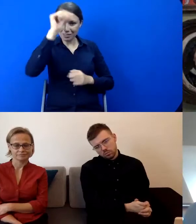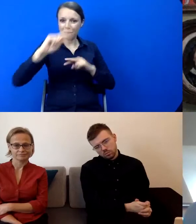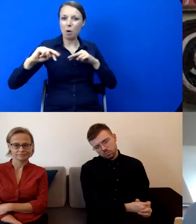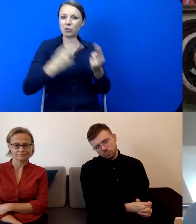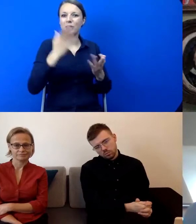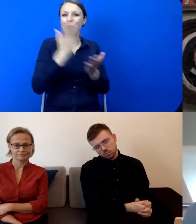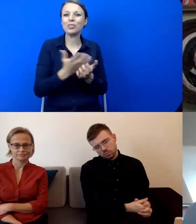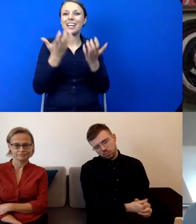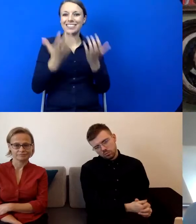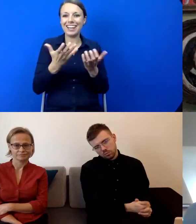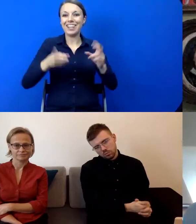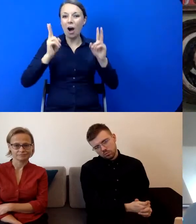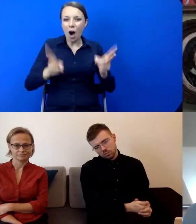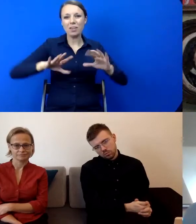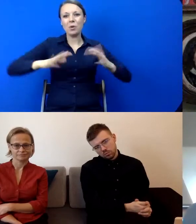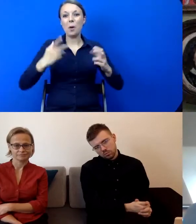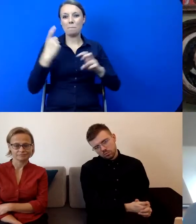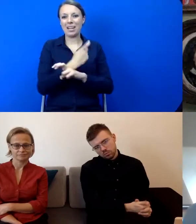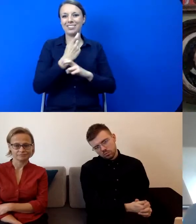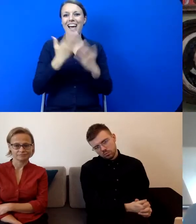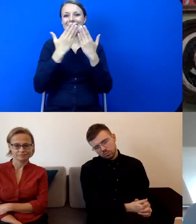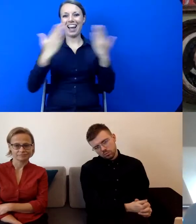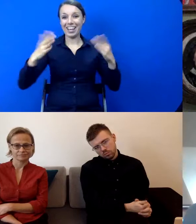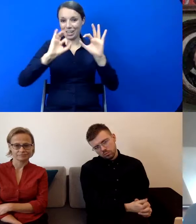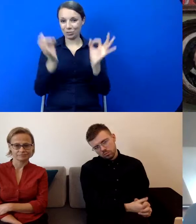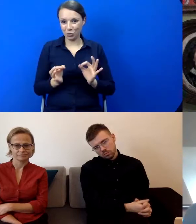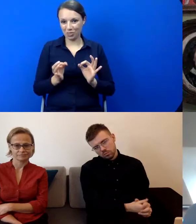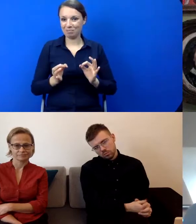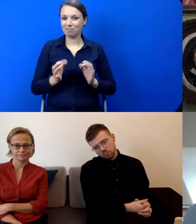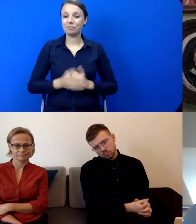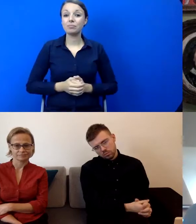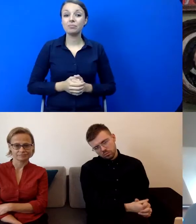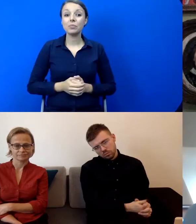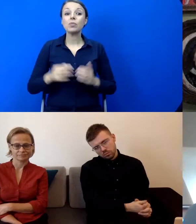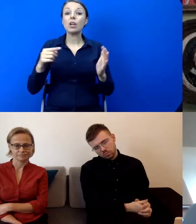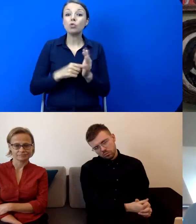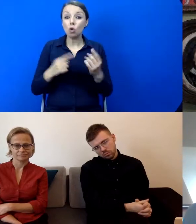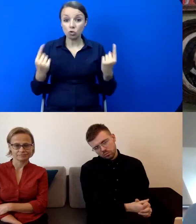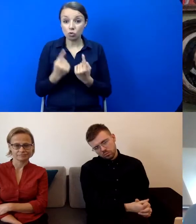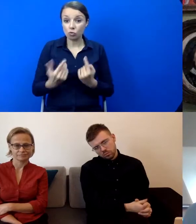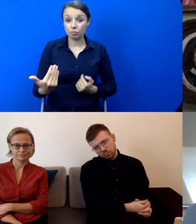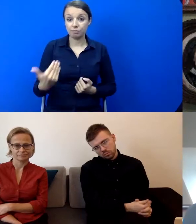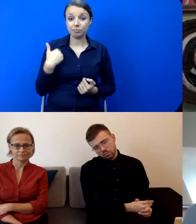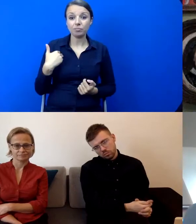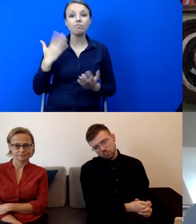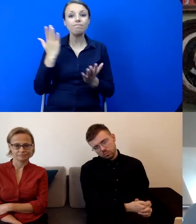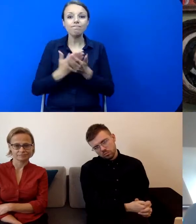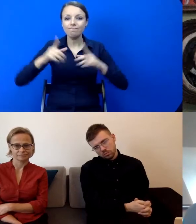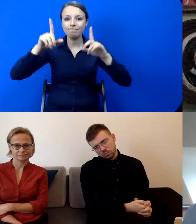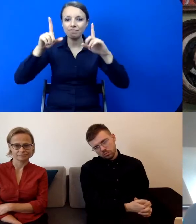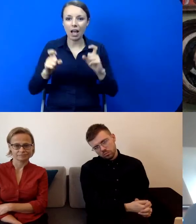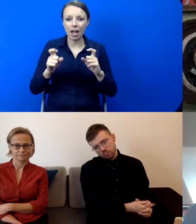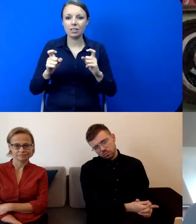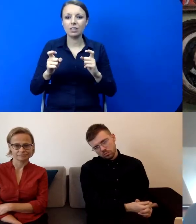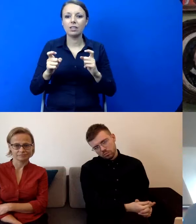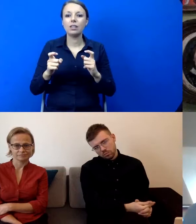Państwową Galerią Sztuki. I to był taki moment, kiedy się wzięto za uporządkowywanie tego,